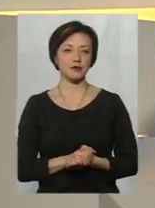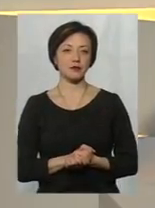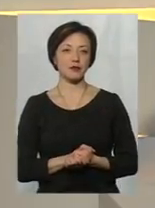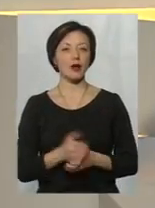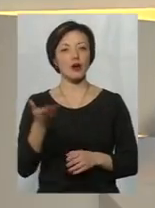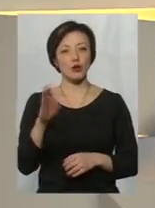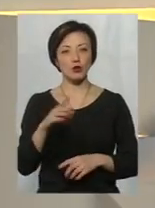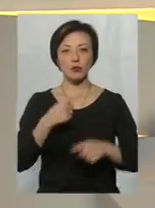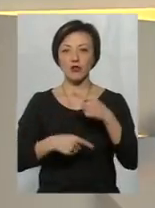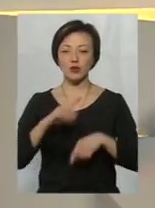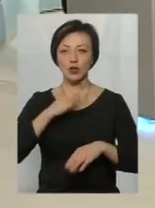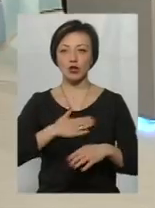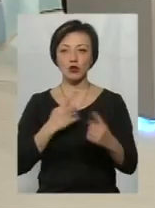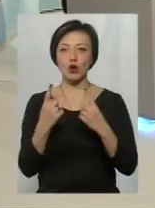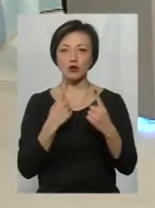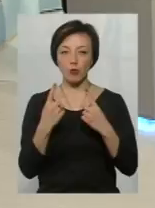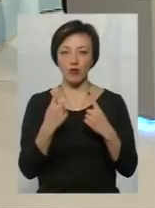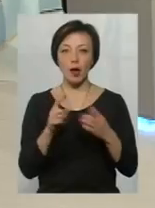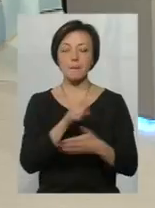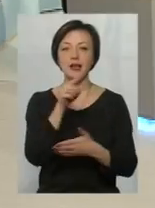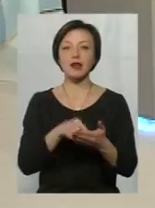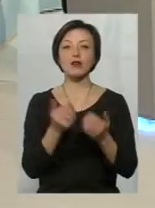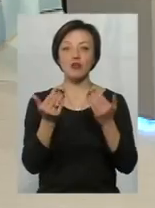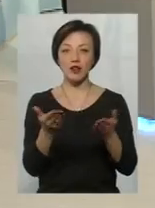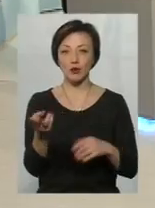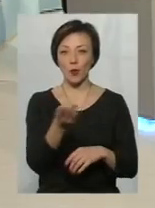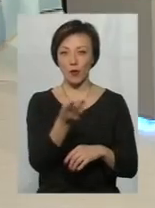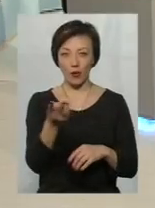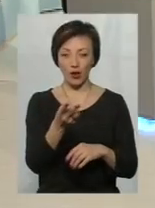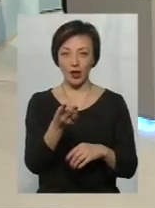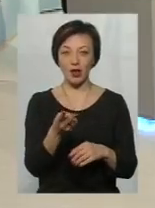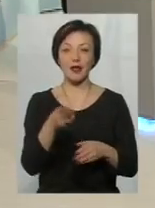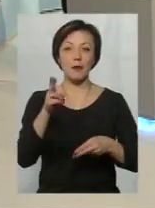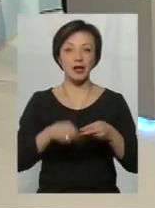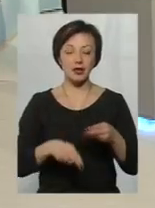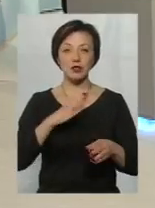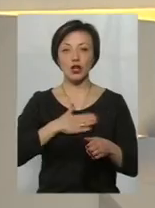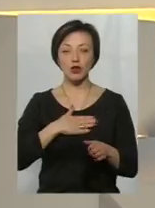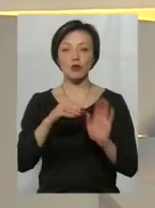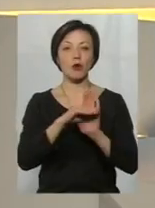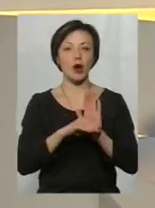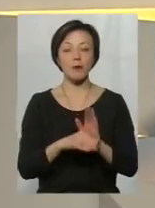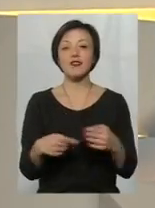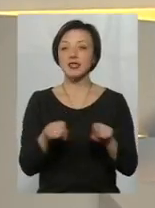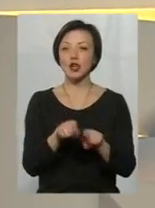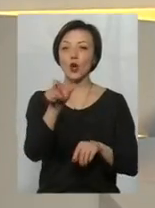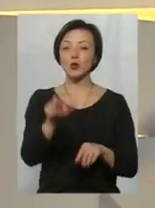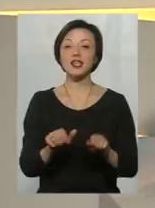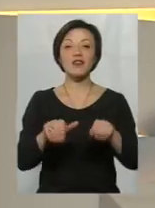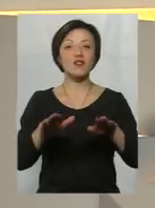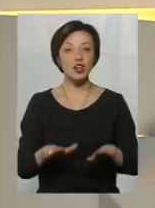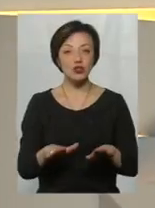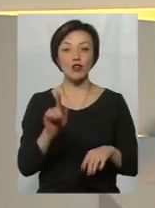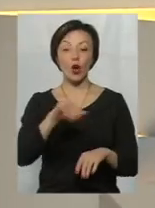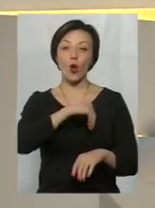Отож, повертаємося до нашої розмови. Питання до вас обох наприкінець нашої програми. Все ж таки, якщо людина вирішила, що